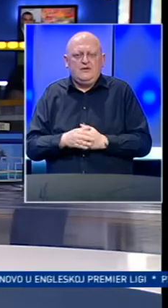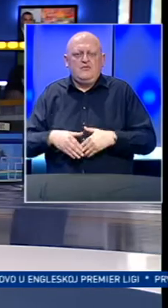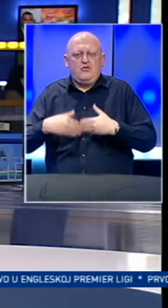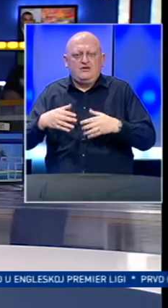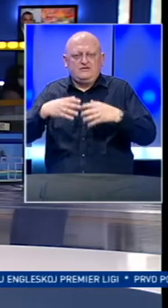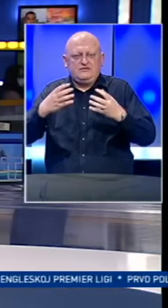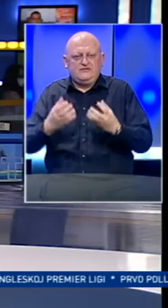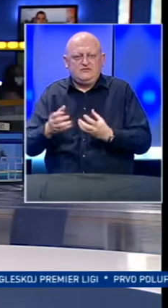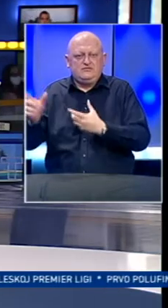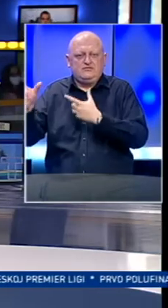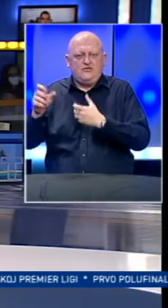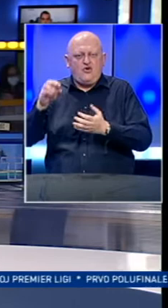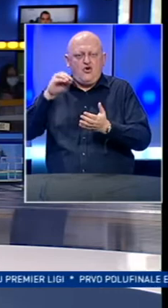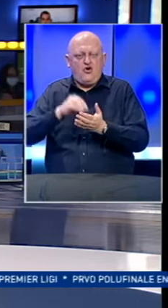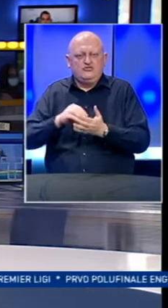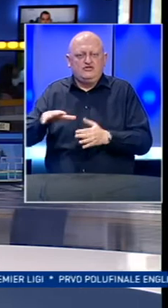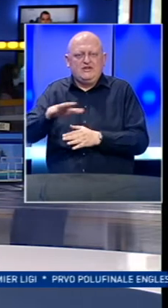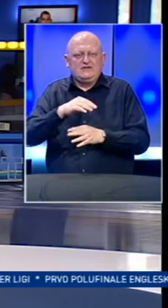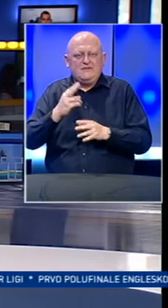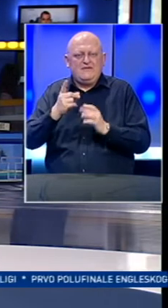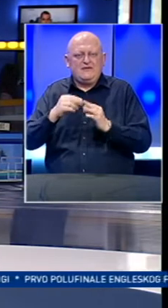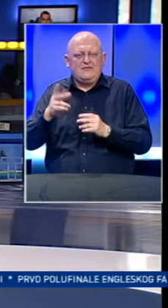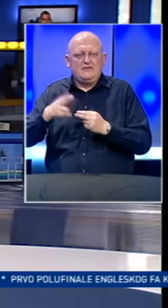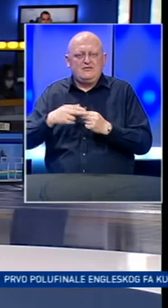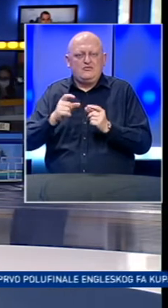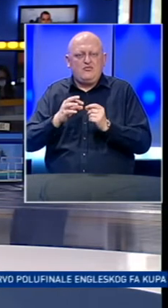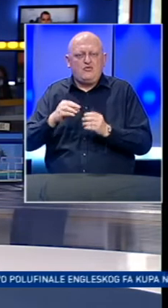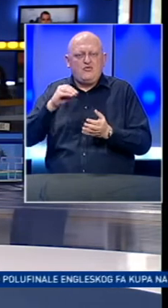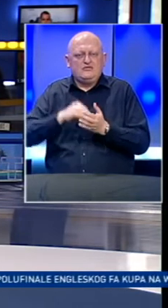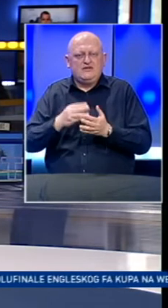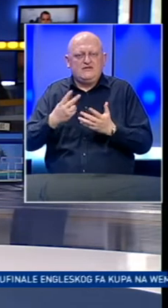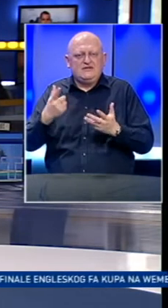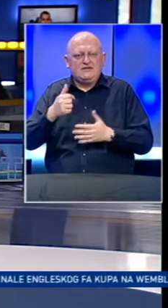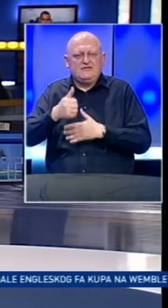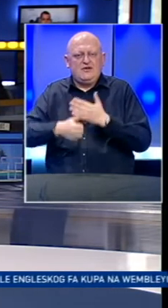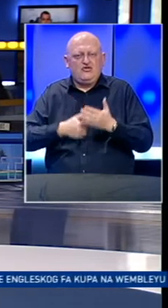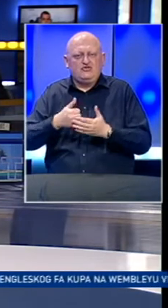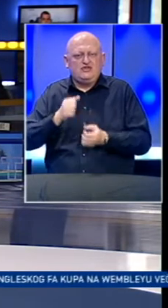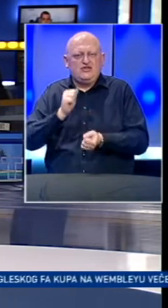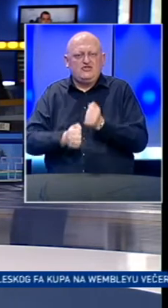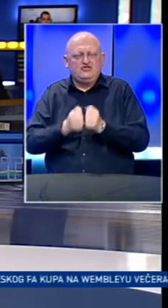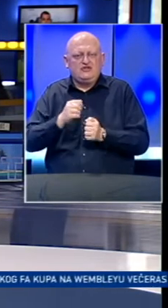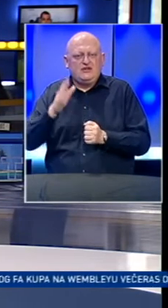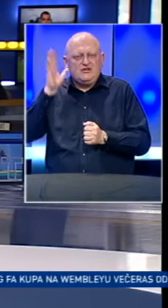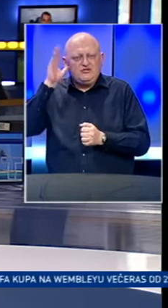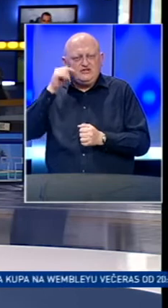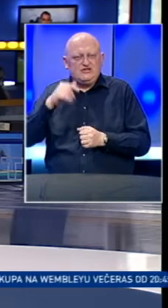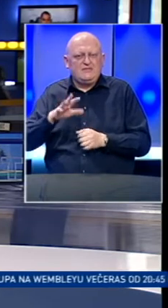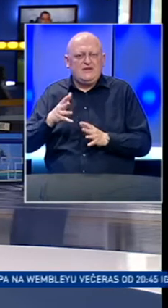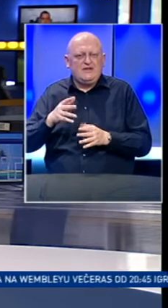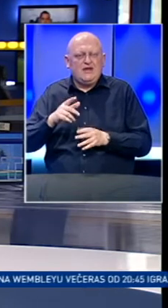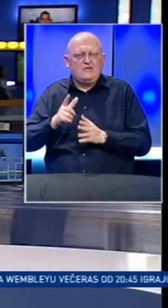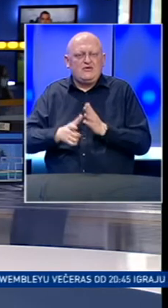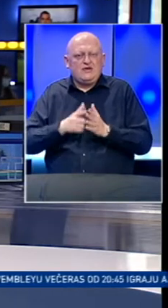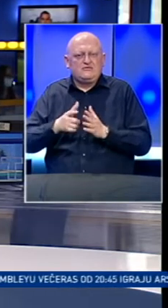Polaganjem cvijeća na spomen obilježi u naselju Vrbanja kod Bugojna obilježena je 27. godišnica zločina nad Bošnjacima.